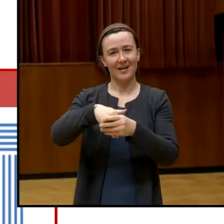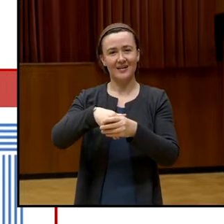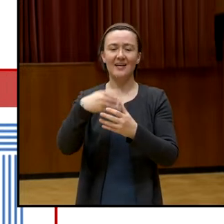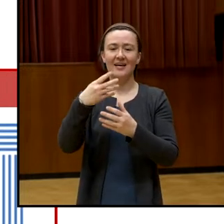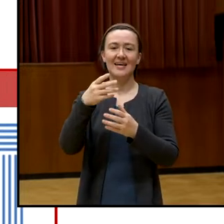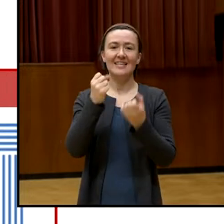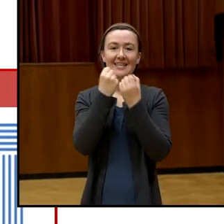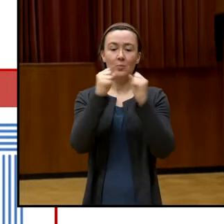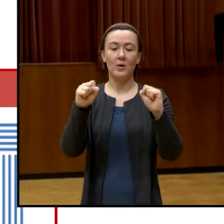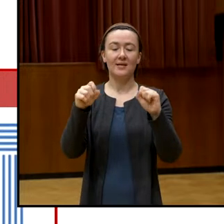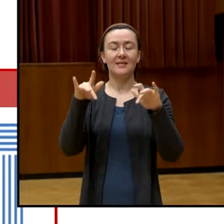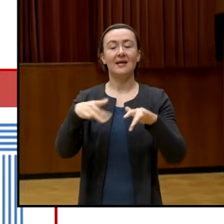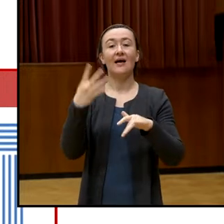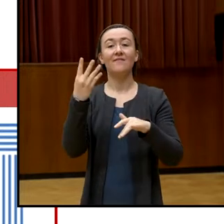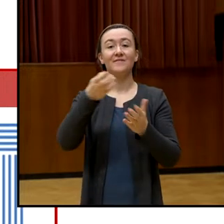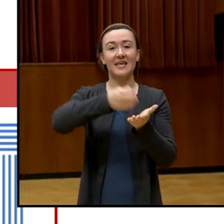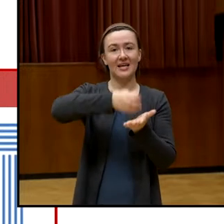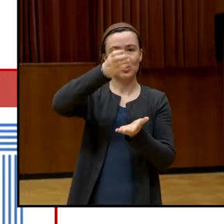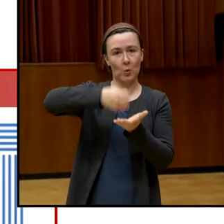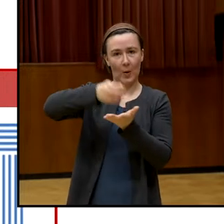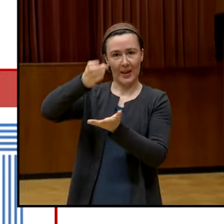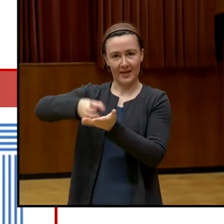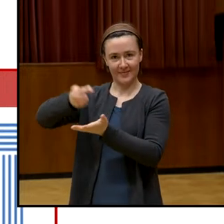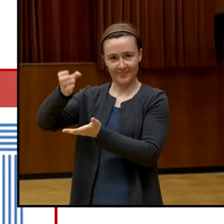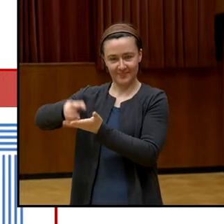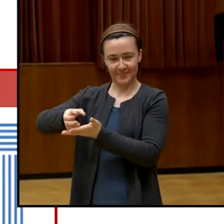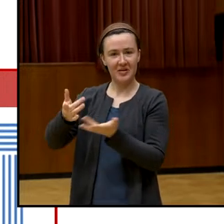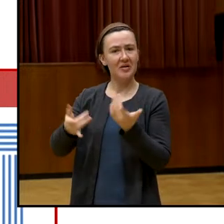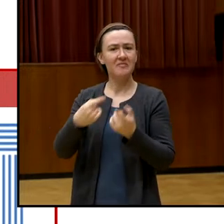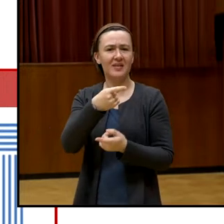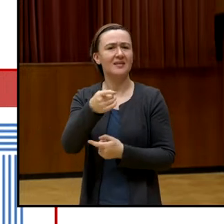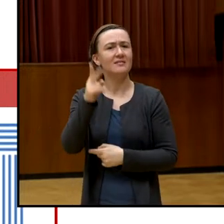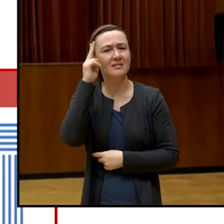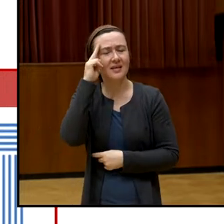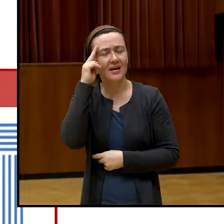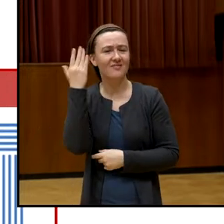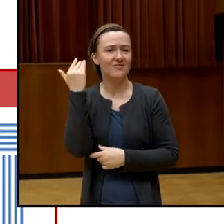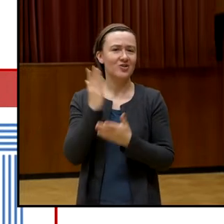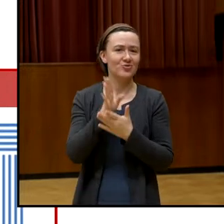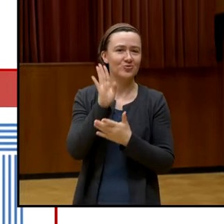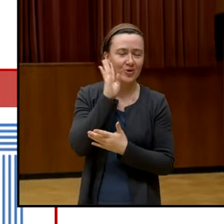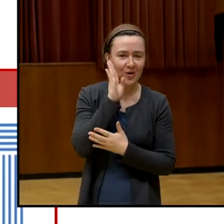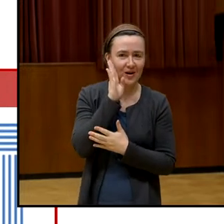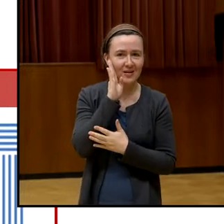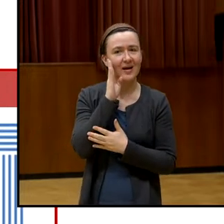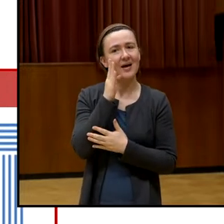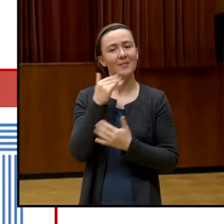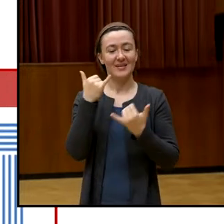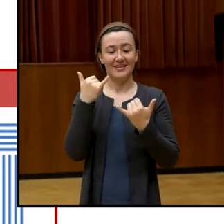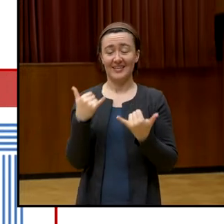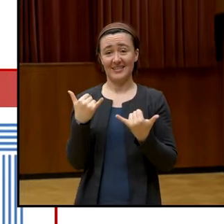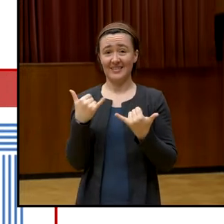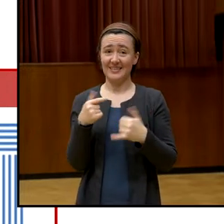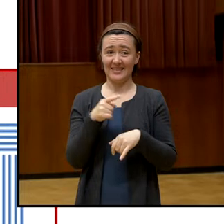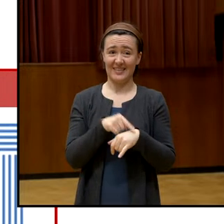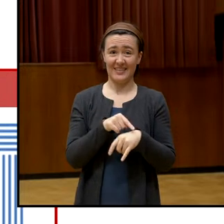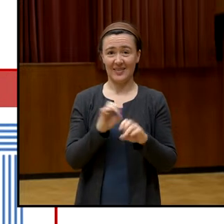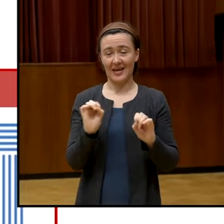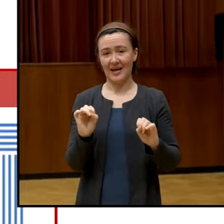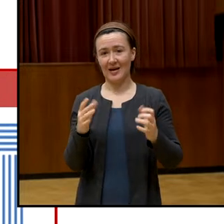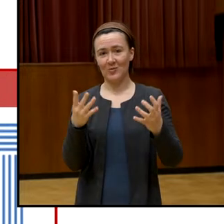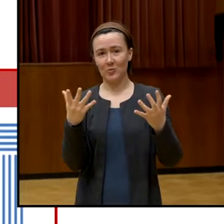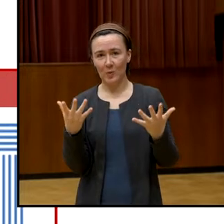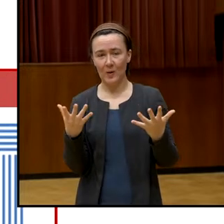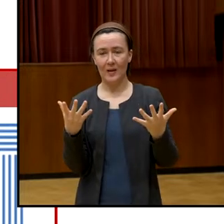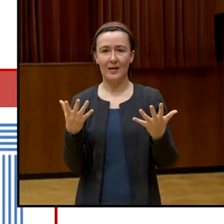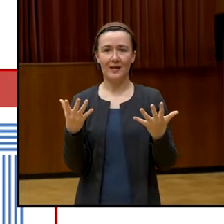in der Demokratie. Sie werden das vielleicht kennen, schon gehört haben. Ich wollte es nur noch einmal in Zeiten, in denen wir heute leben, wo